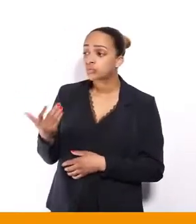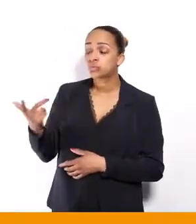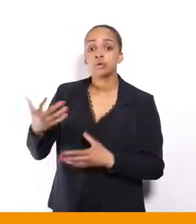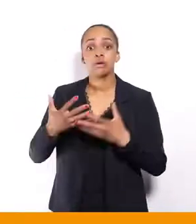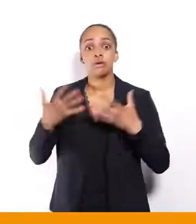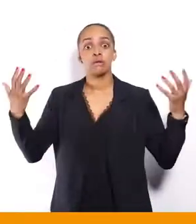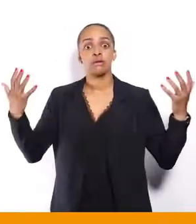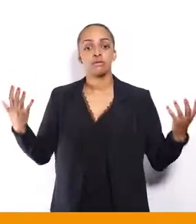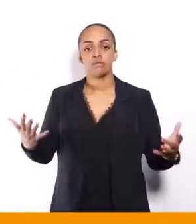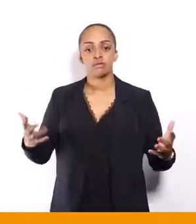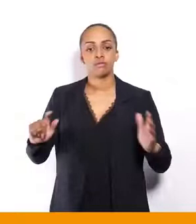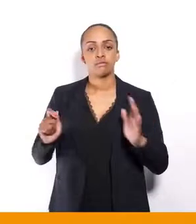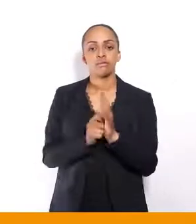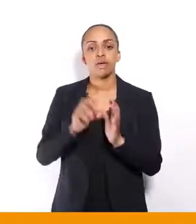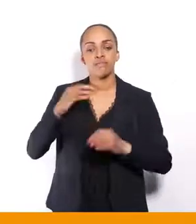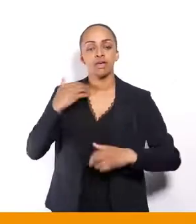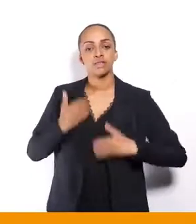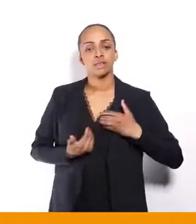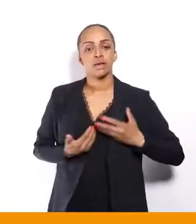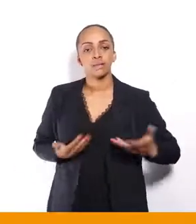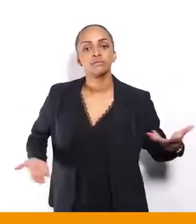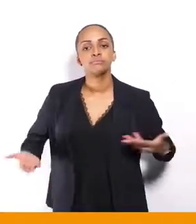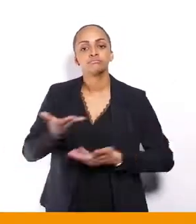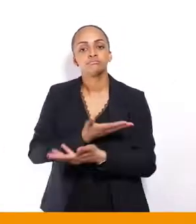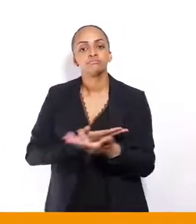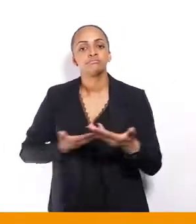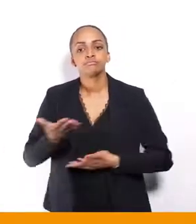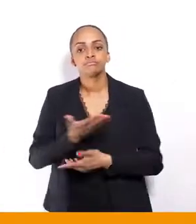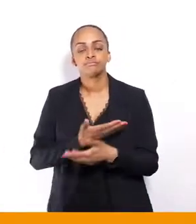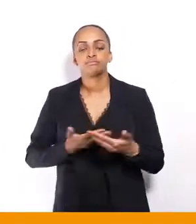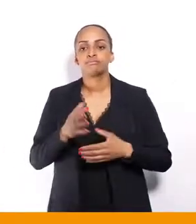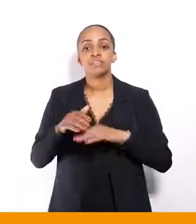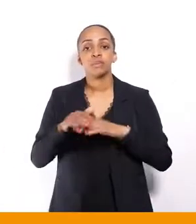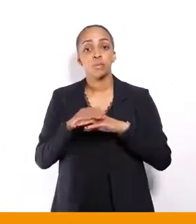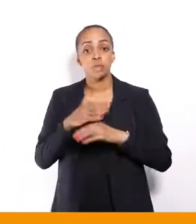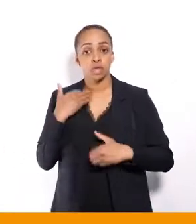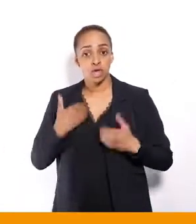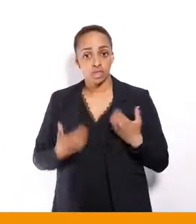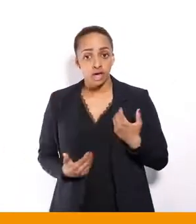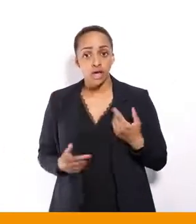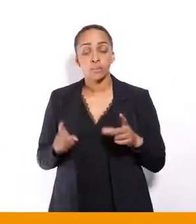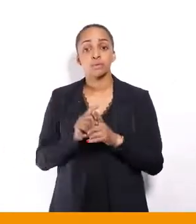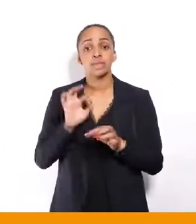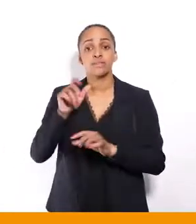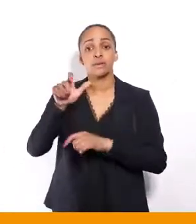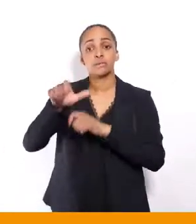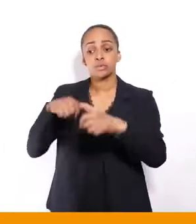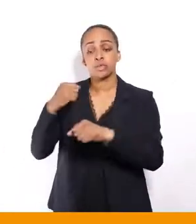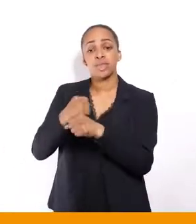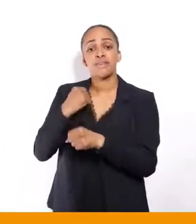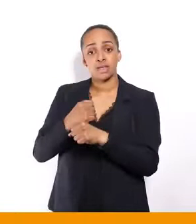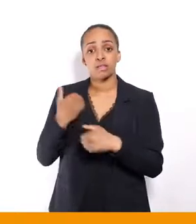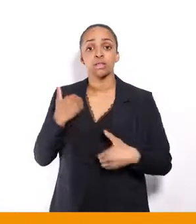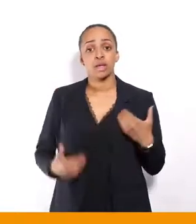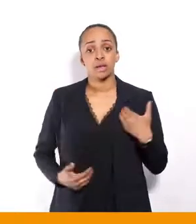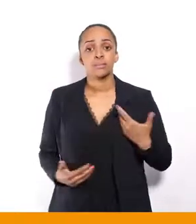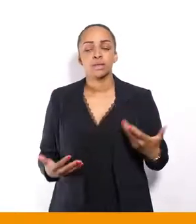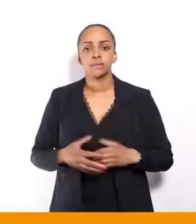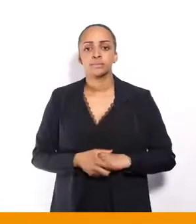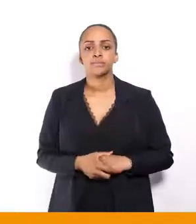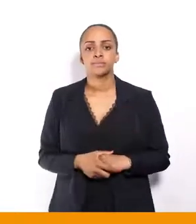nombre de sujets liés à la politique du handicap, liés aux travailleurs handicapés aussi. Peut-être pour